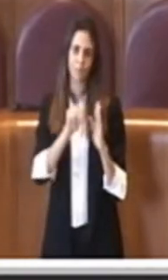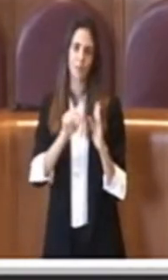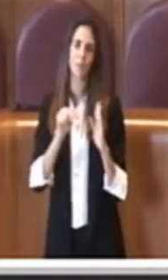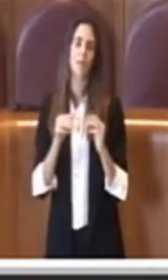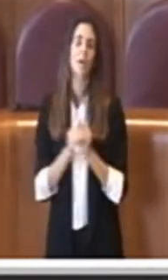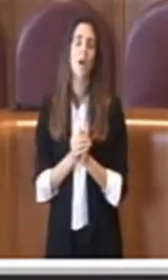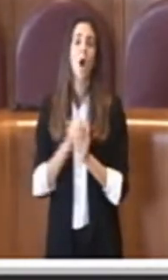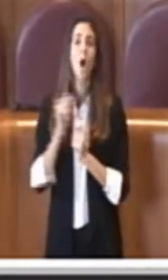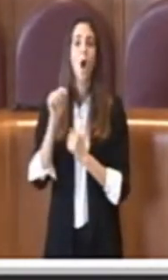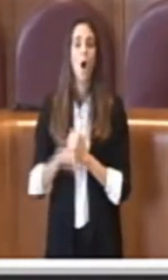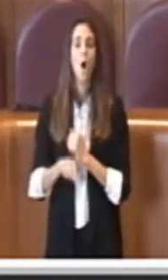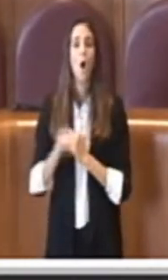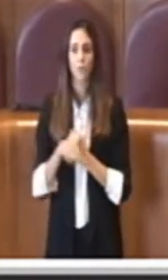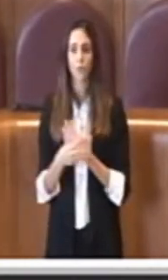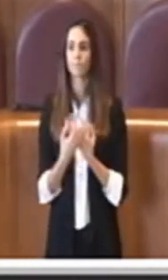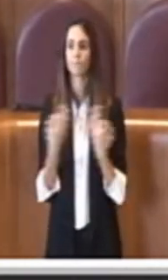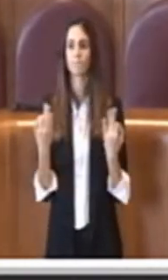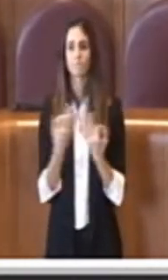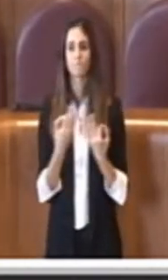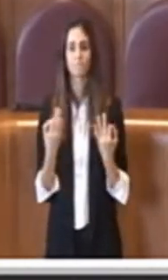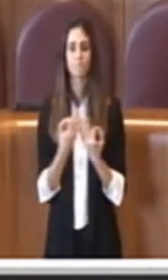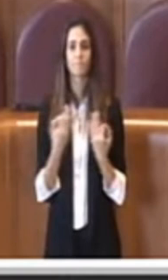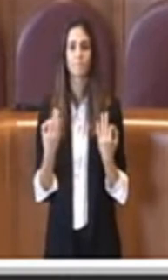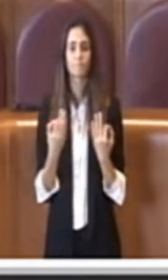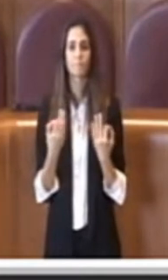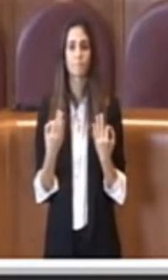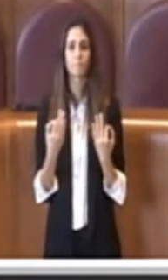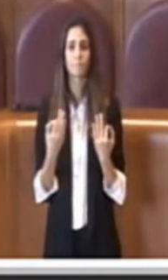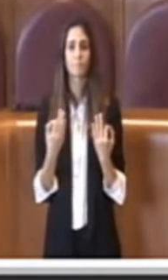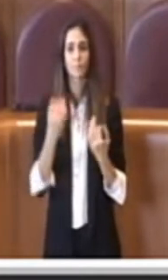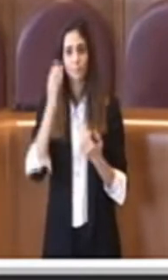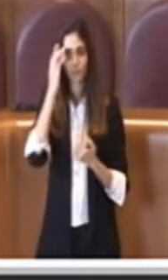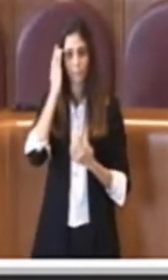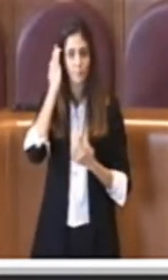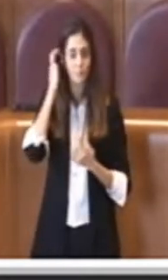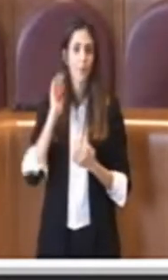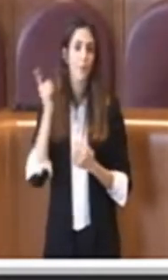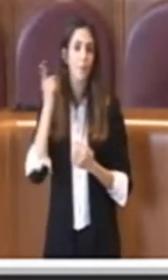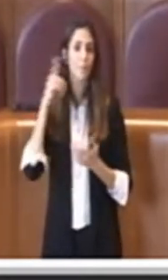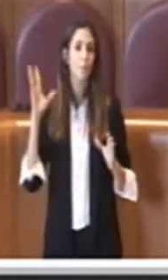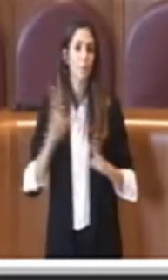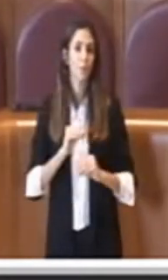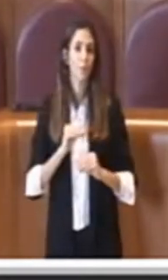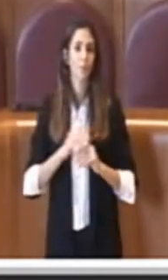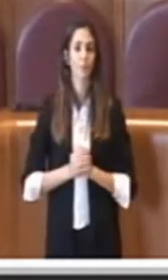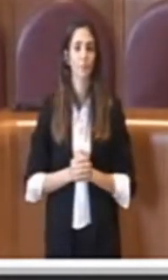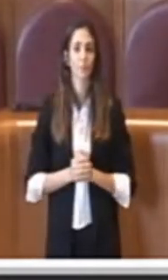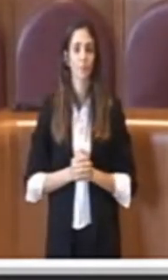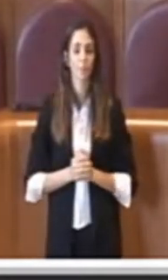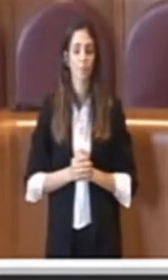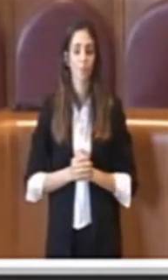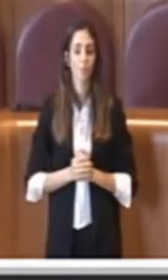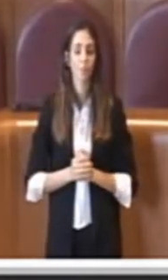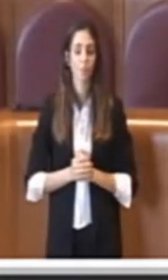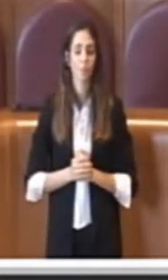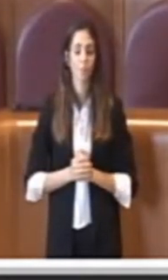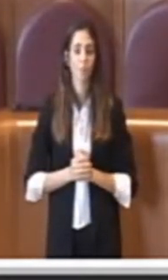oggi ci si trovi qui per